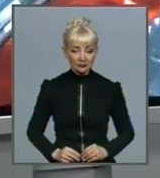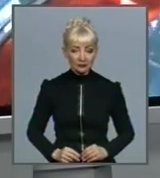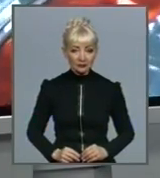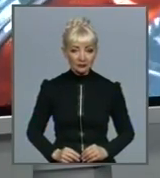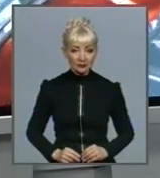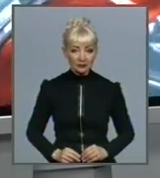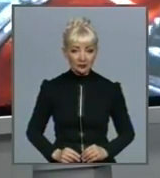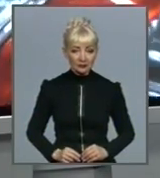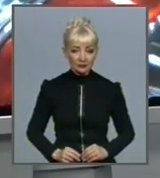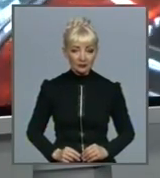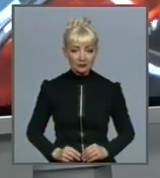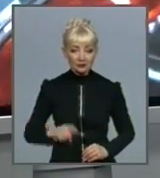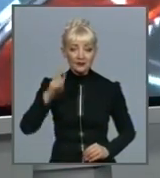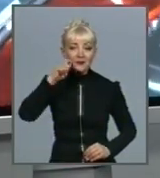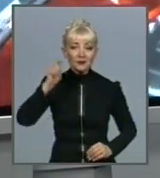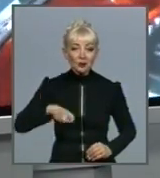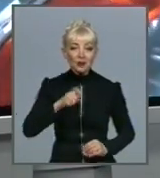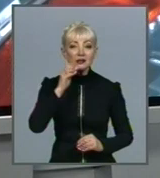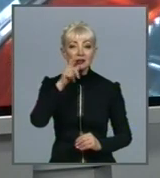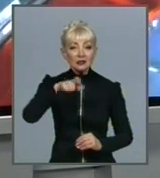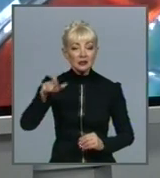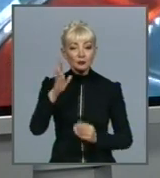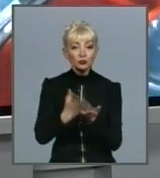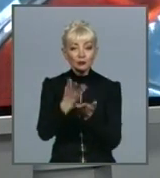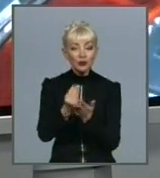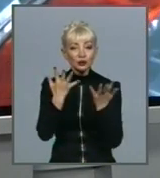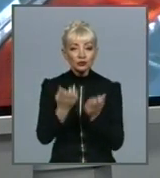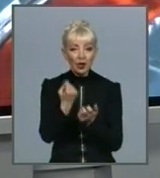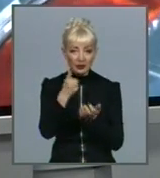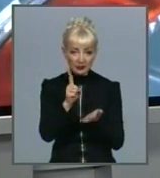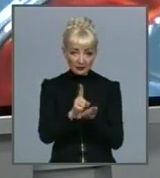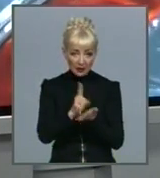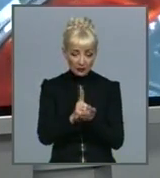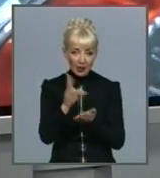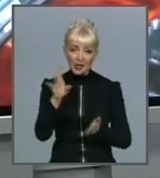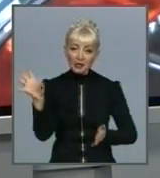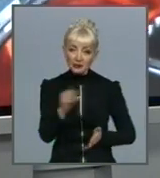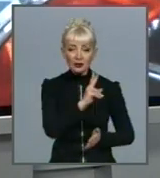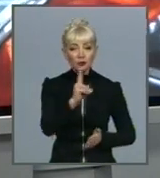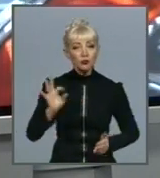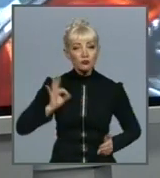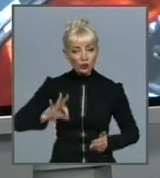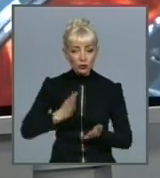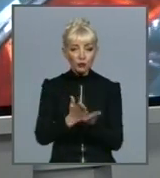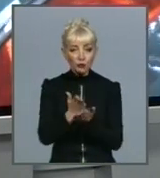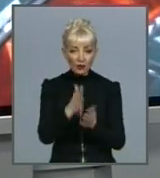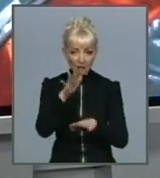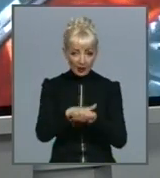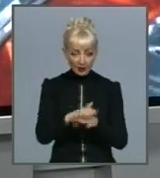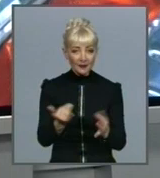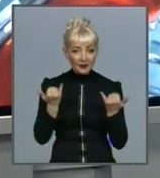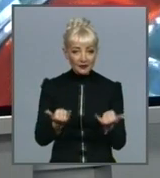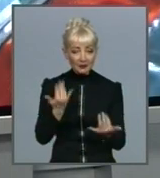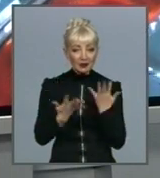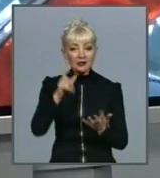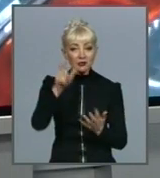Українці сплачуватимуть ще один податок. Його стягуватимуть зі всіх, хто користується послугами банків. Відтепер, якщо людина отримуватиме